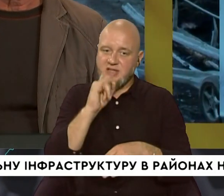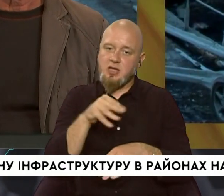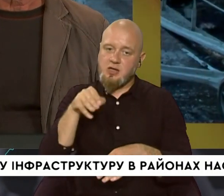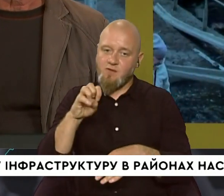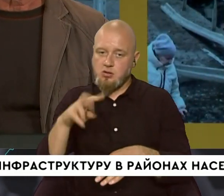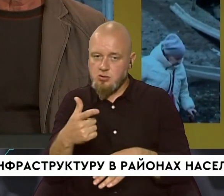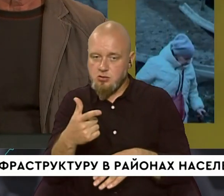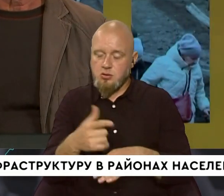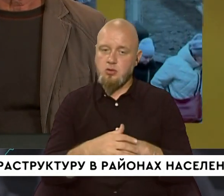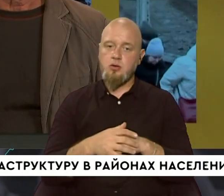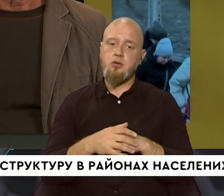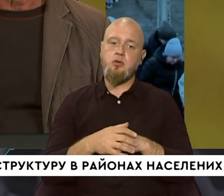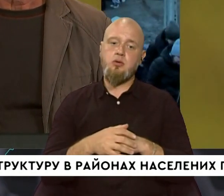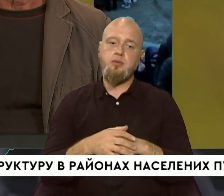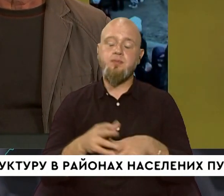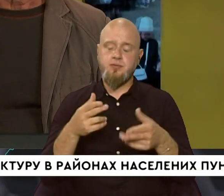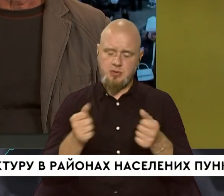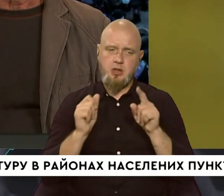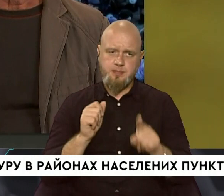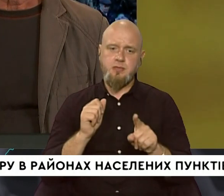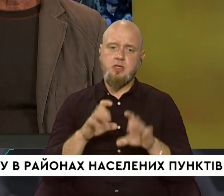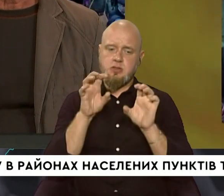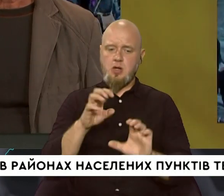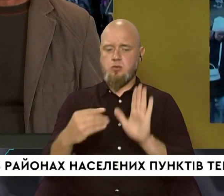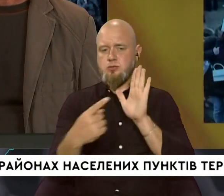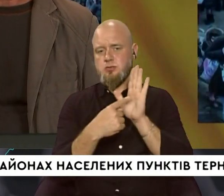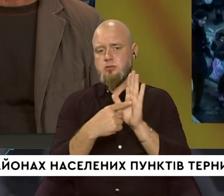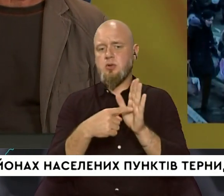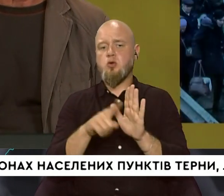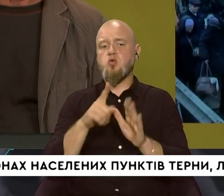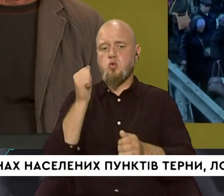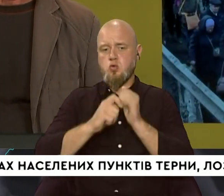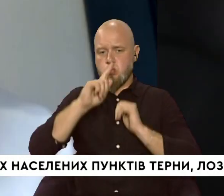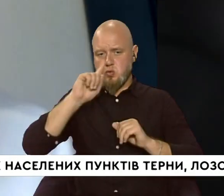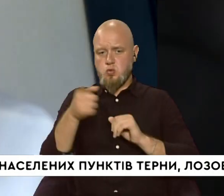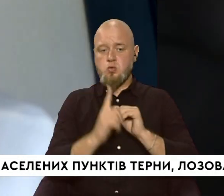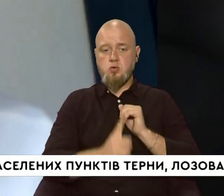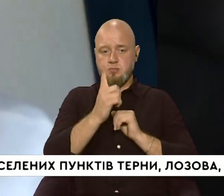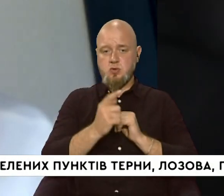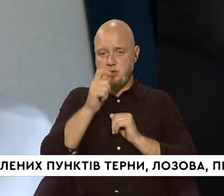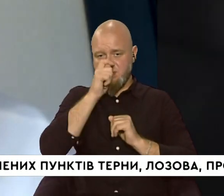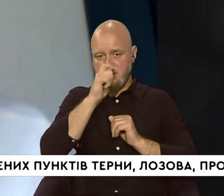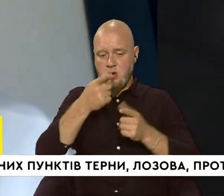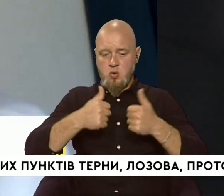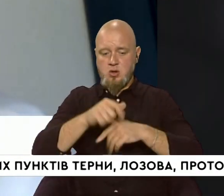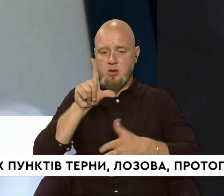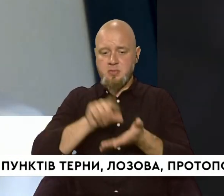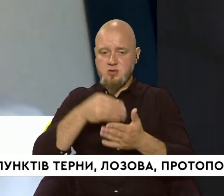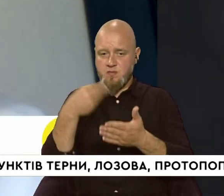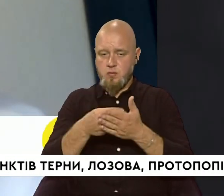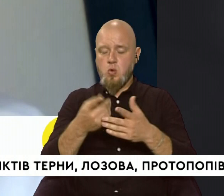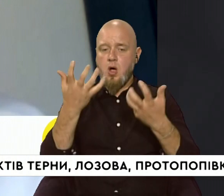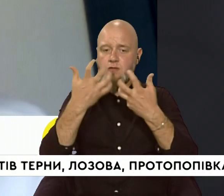травень? Так, законом визначено, що кожного року з 1 квітня органи Пенсійного фонду